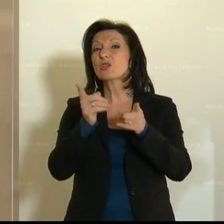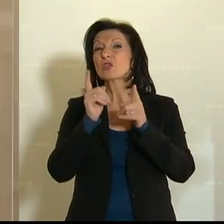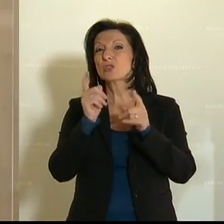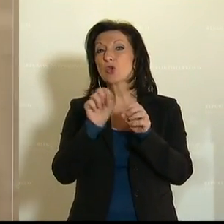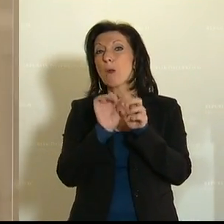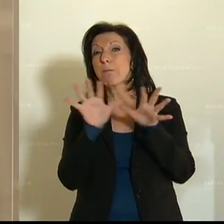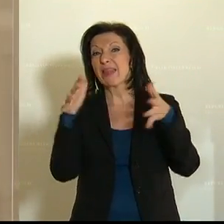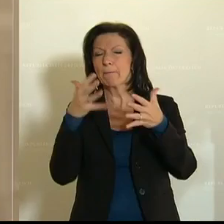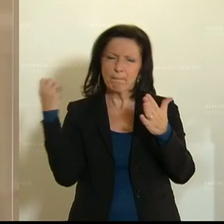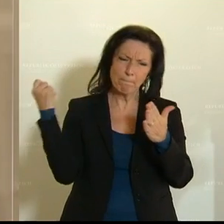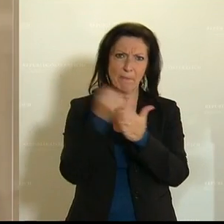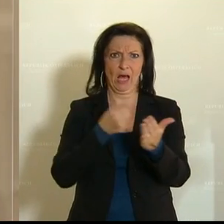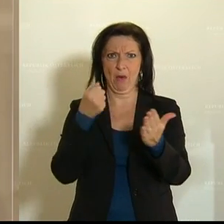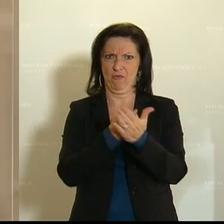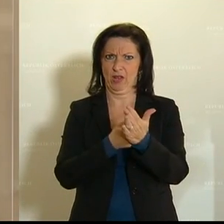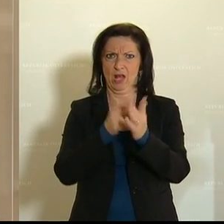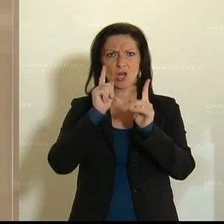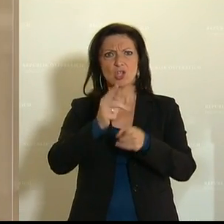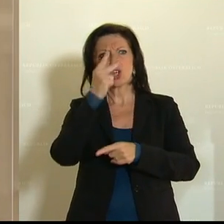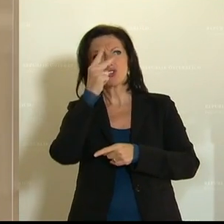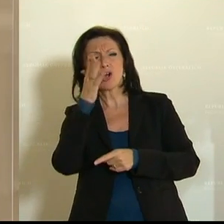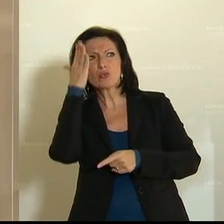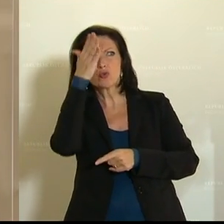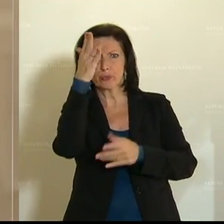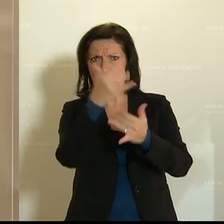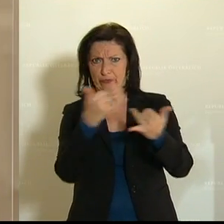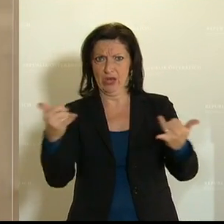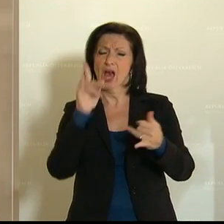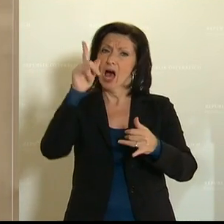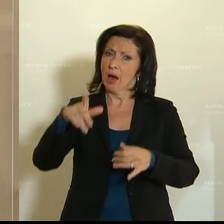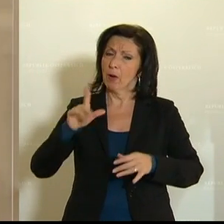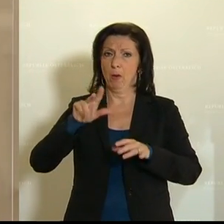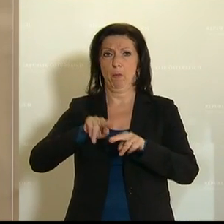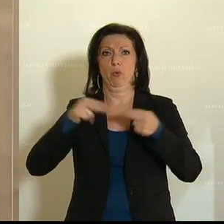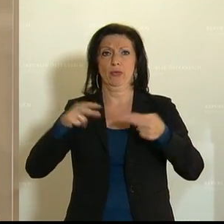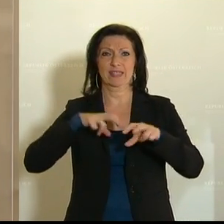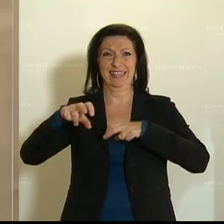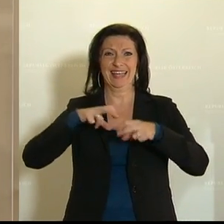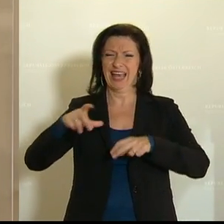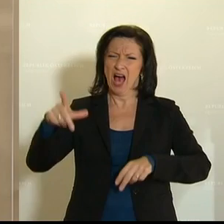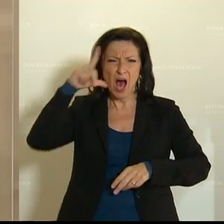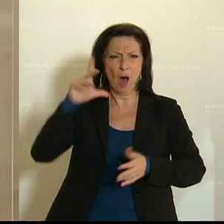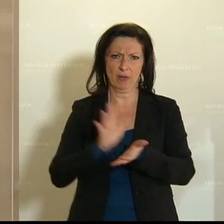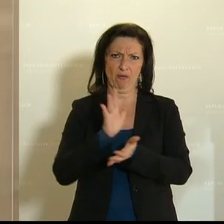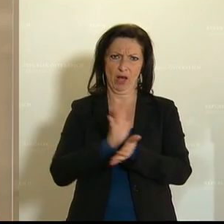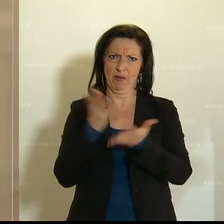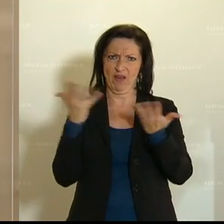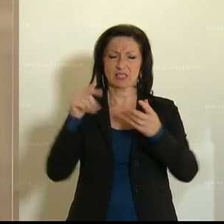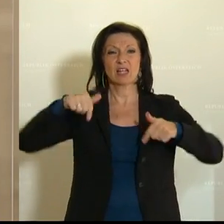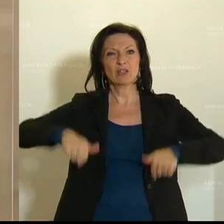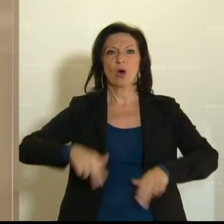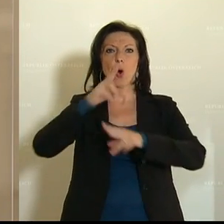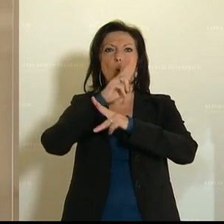Pandemiebekämpfung ist es die Hauptaufgabe unserer Bundesregierung, die Arbeitslosigkeit in unserem Land